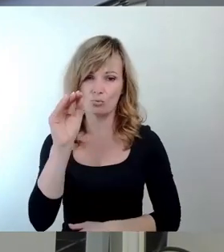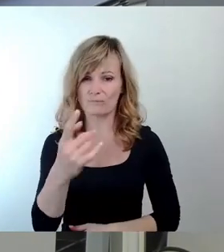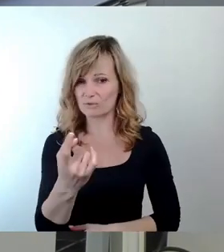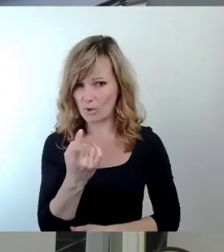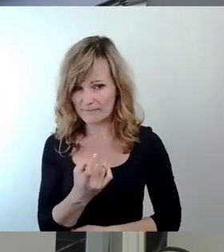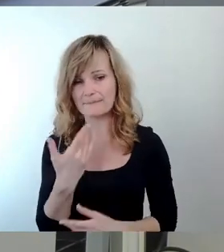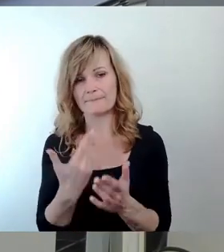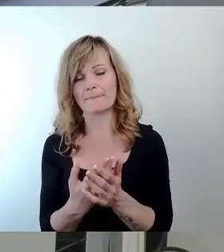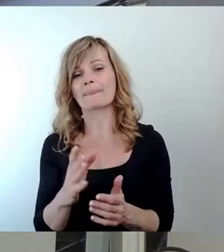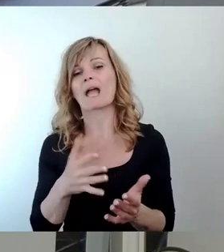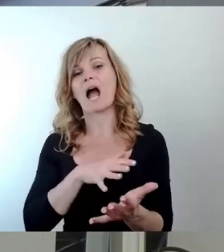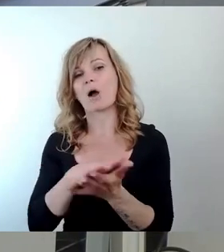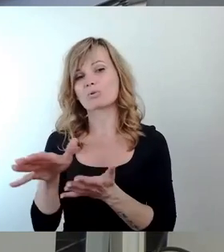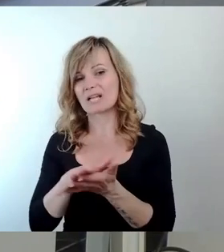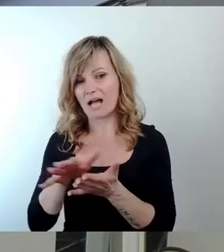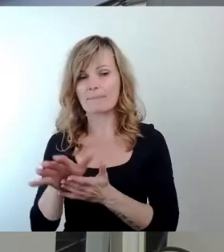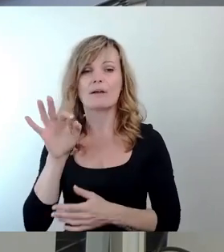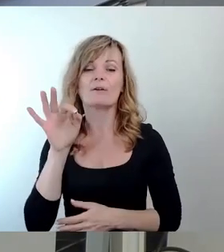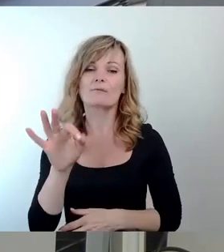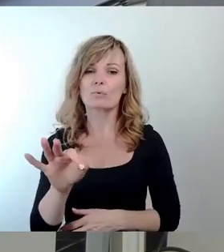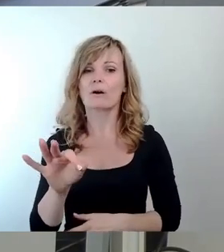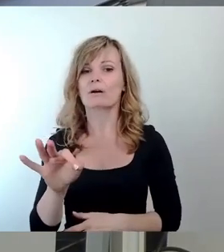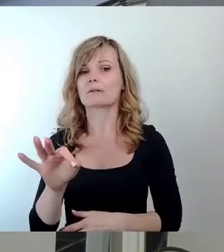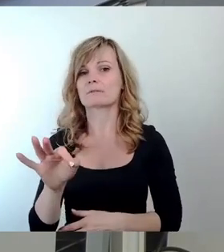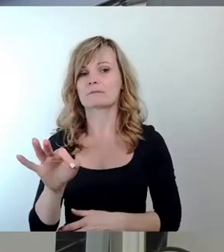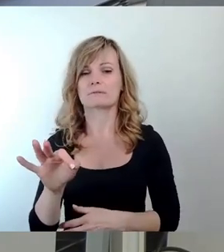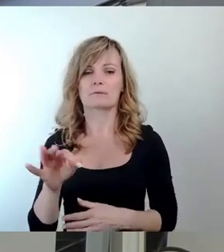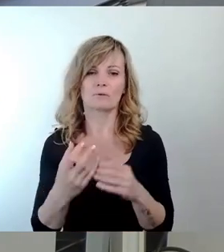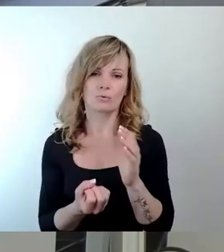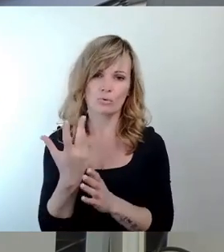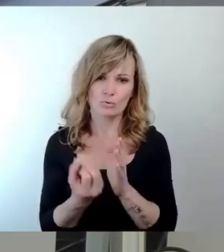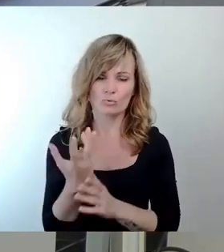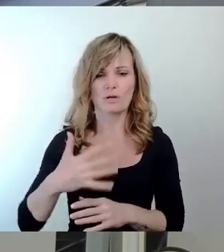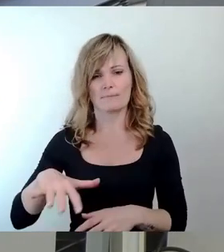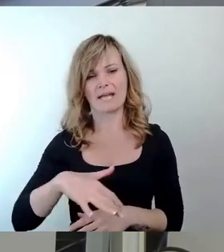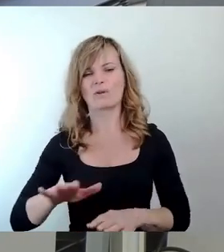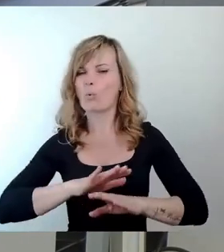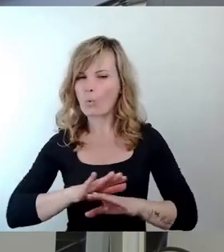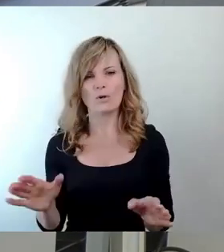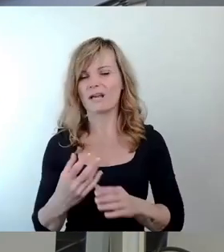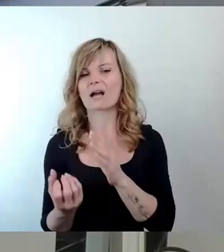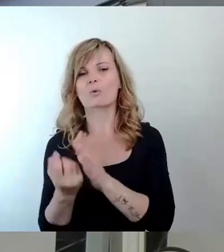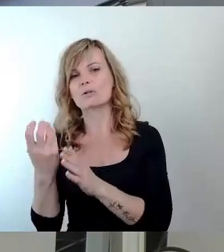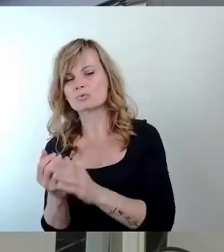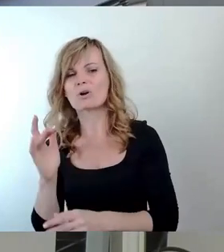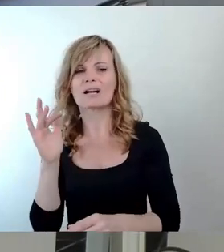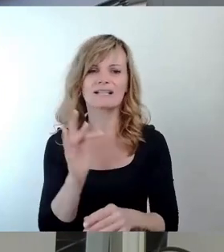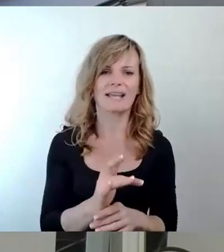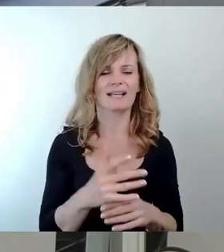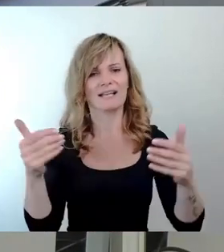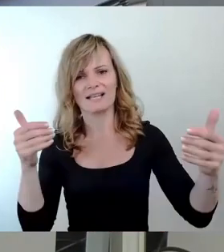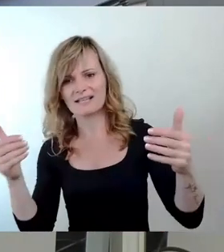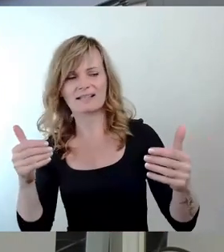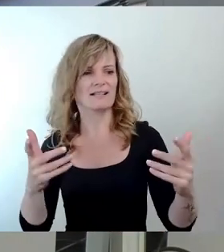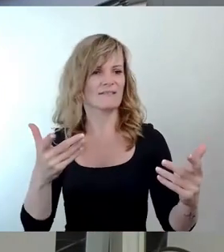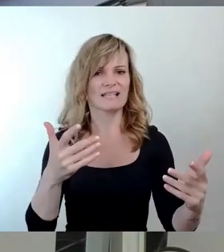Ausgaben für den Kulturbereich, ohne jetzt Kultur gegen etwas anderes ausspielen zu wollen. Aber